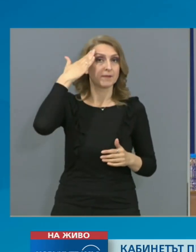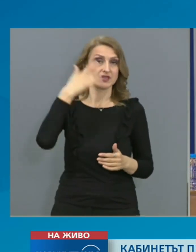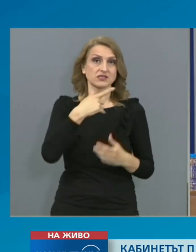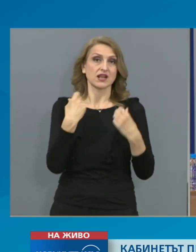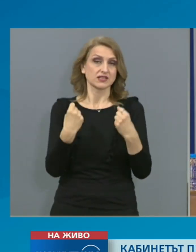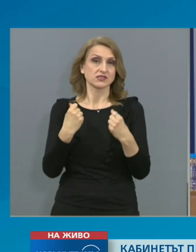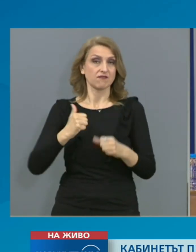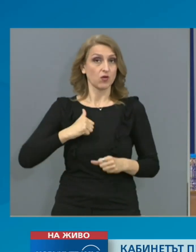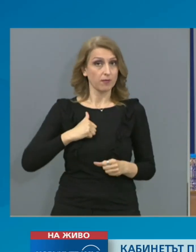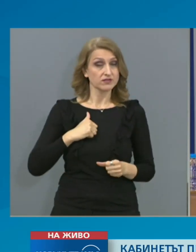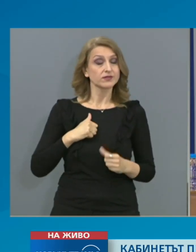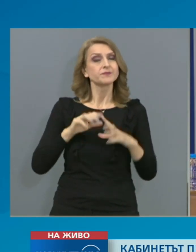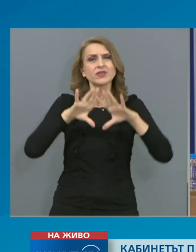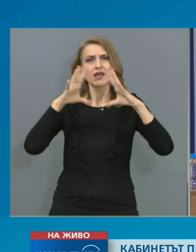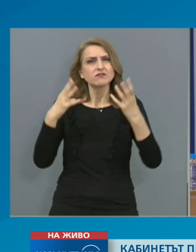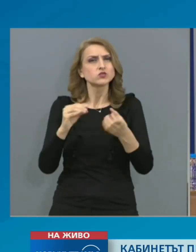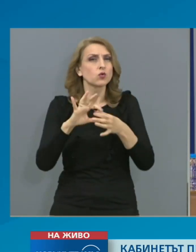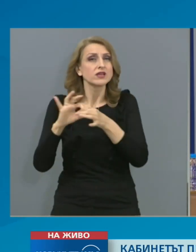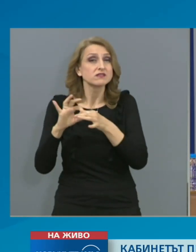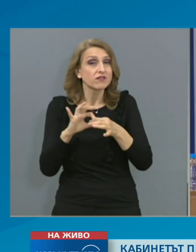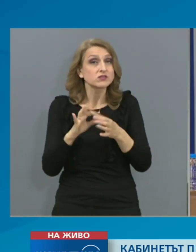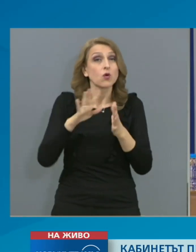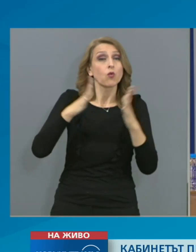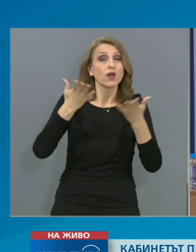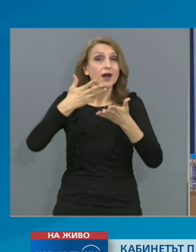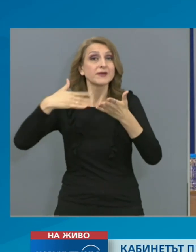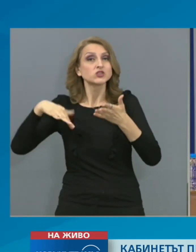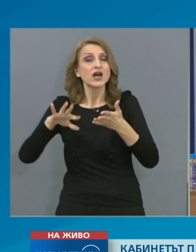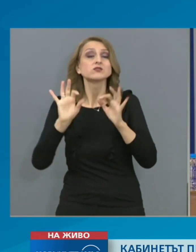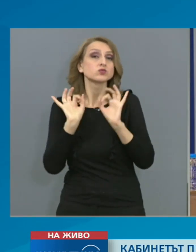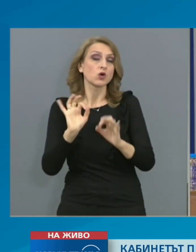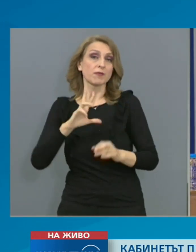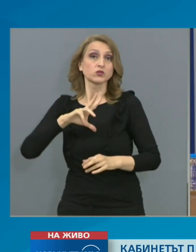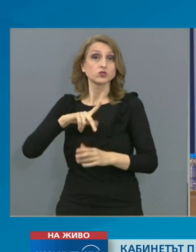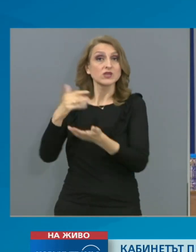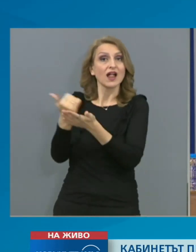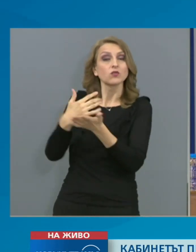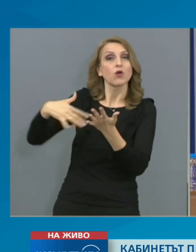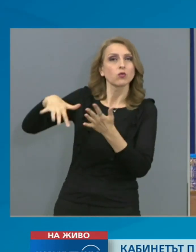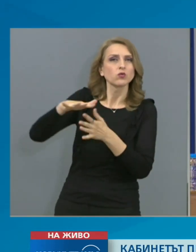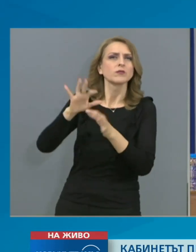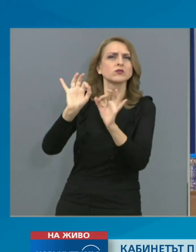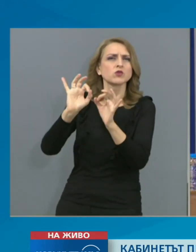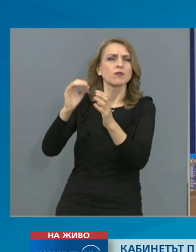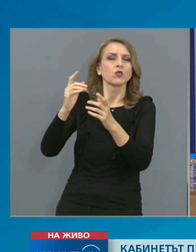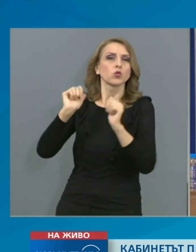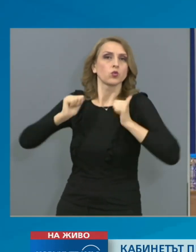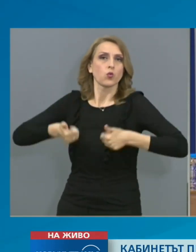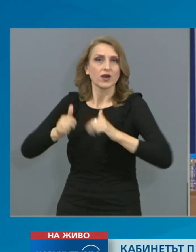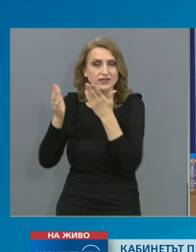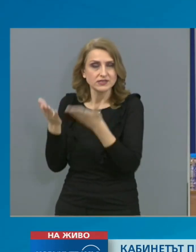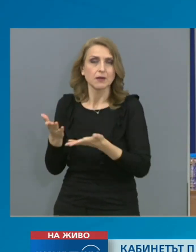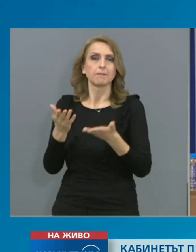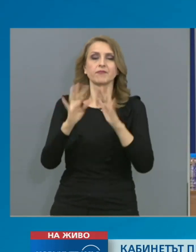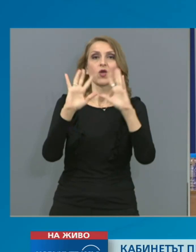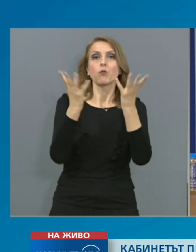свързани с това, че голяма част от мерките, предимно социално-економически, в това число, в областта на туризма, в областта на обществените поръчки,